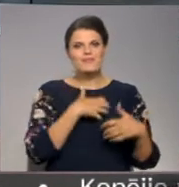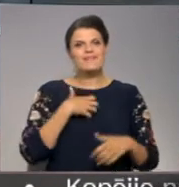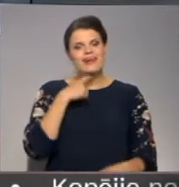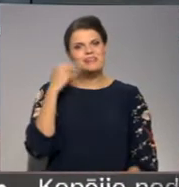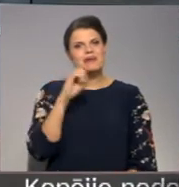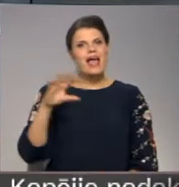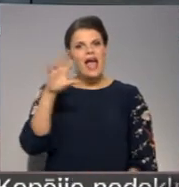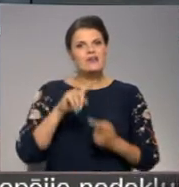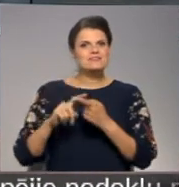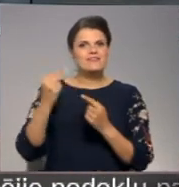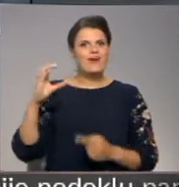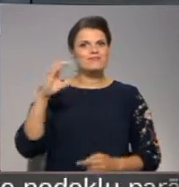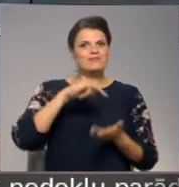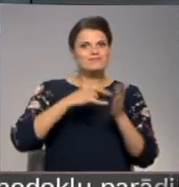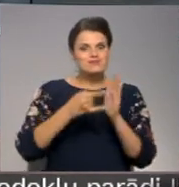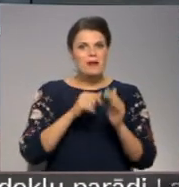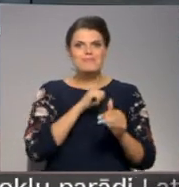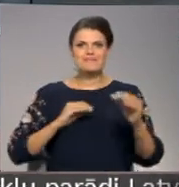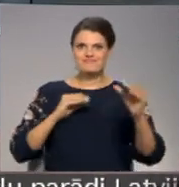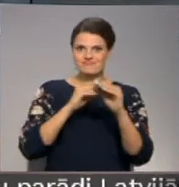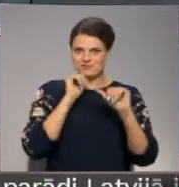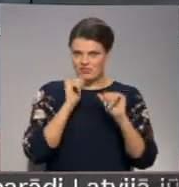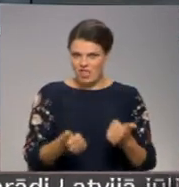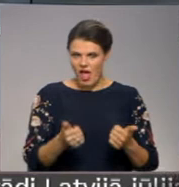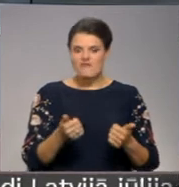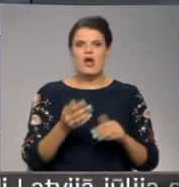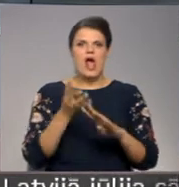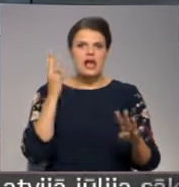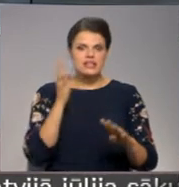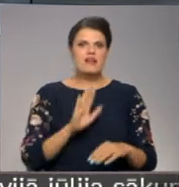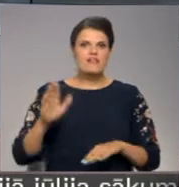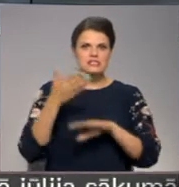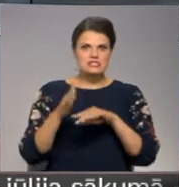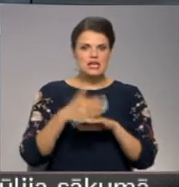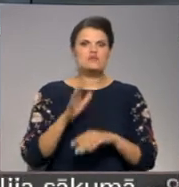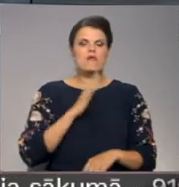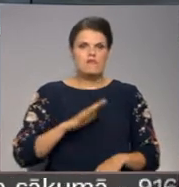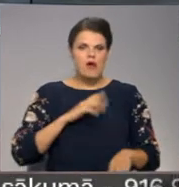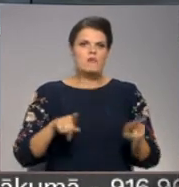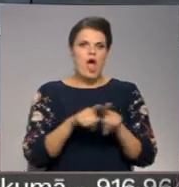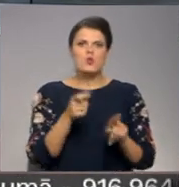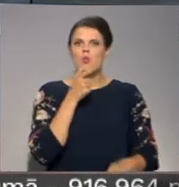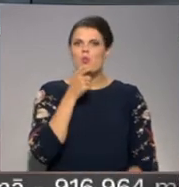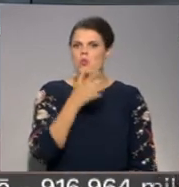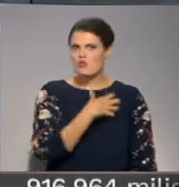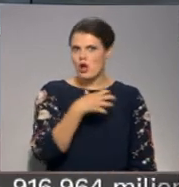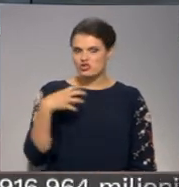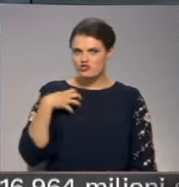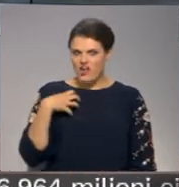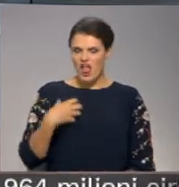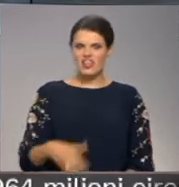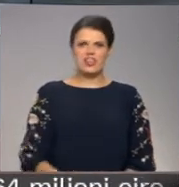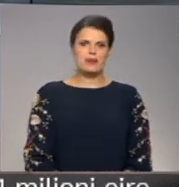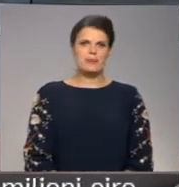līdzfinansējumu avotu Eiropas Savienības fondu projektiem. Rindā uz valsts aizdevumu gaida arī Gulbenes pašvaldība, turpina